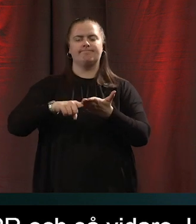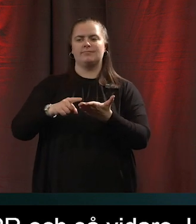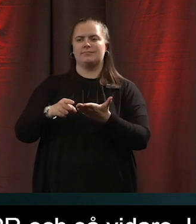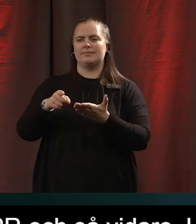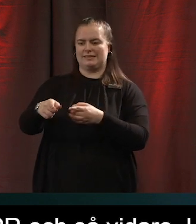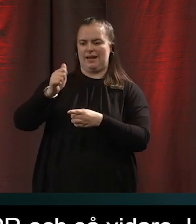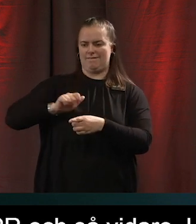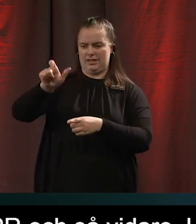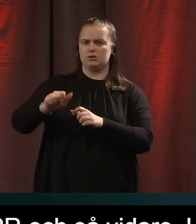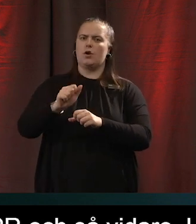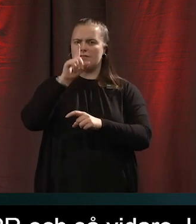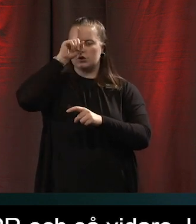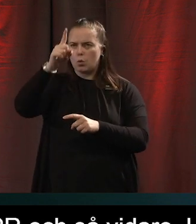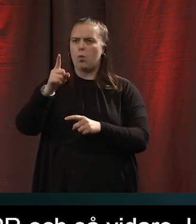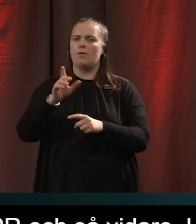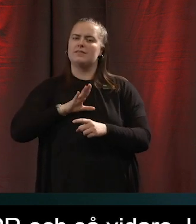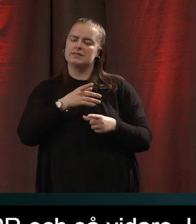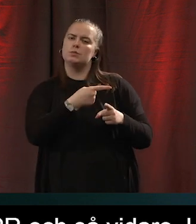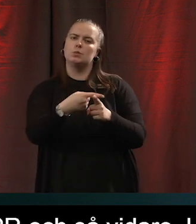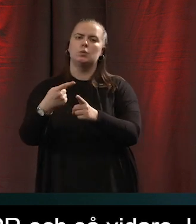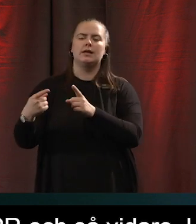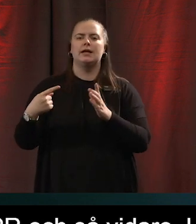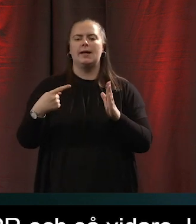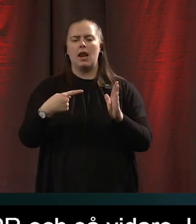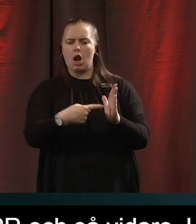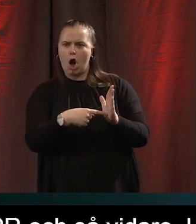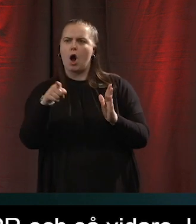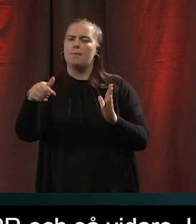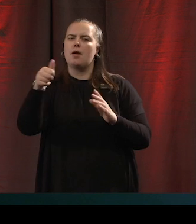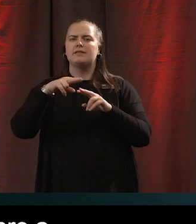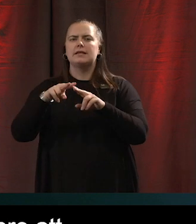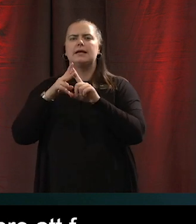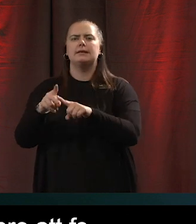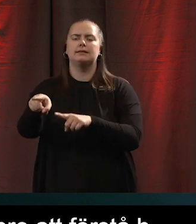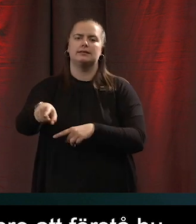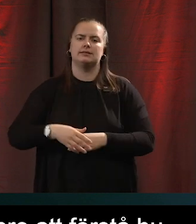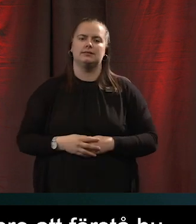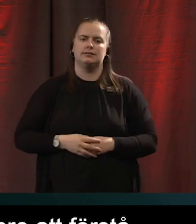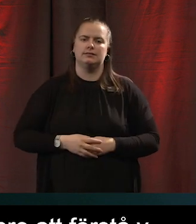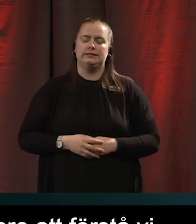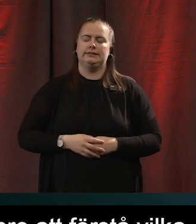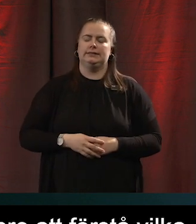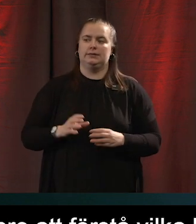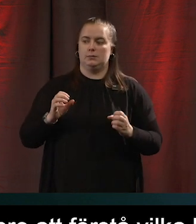förstå vilka lagar som den ska känna till oj